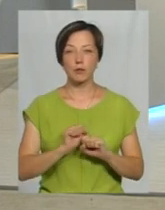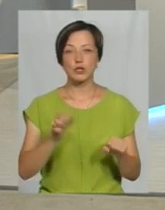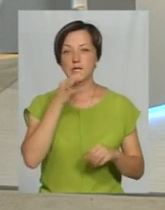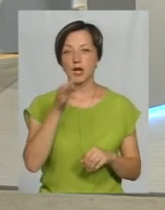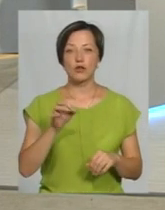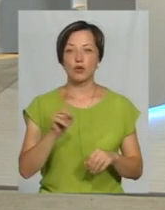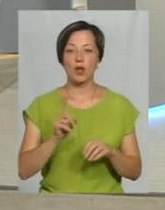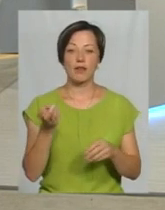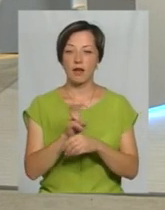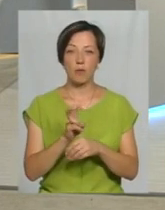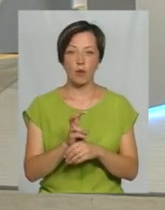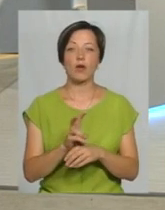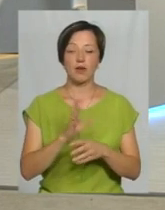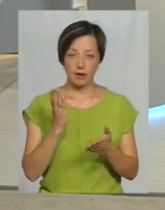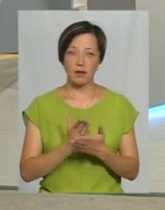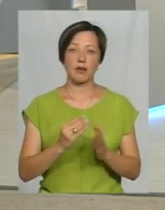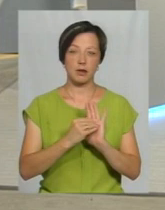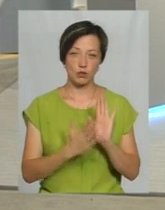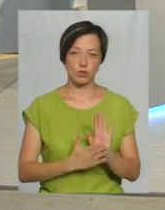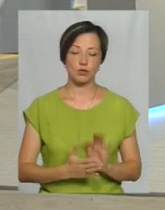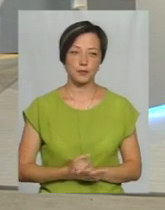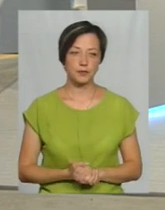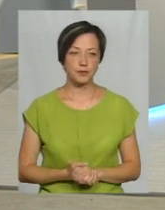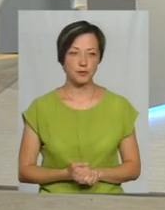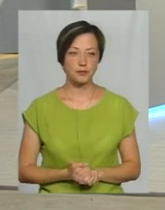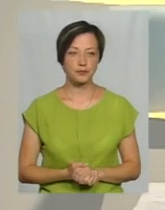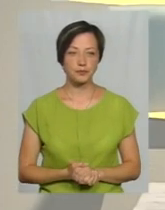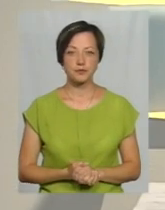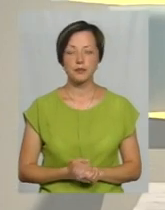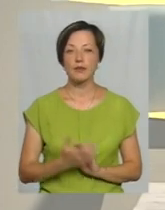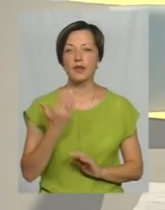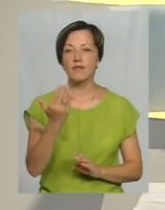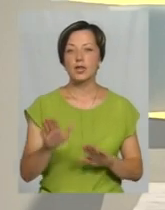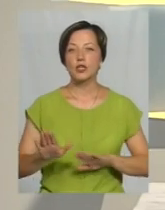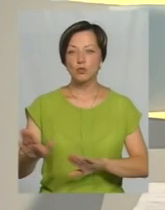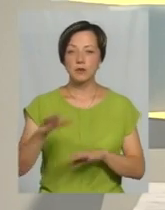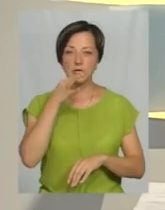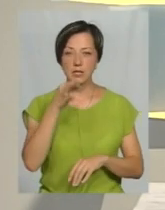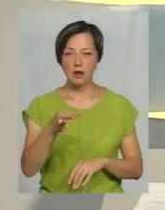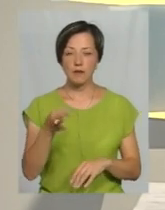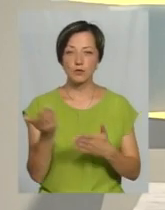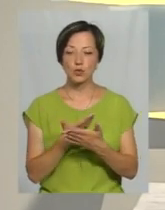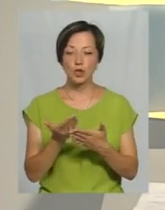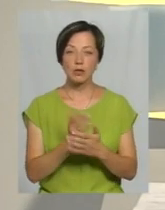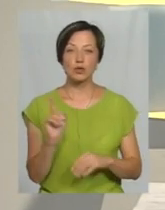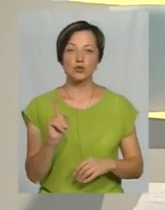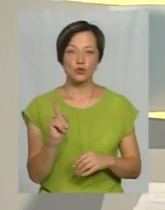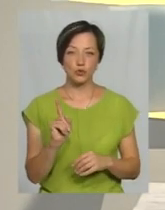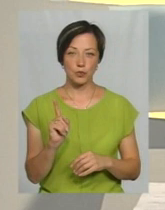що вони не йдуть взагалі, а йдуть люди, реєструються. Процитую вашого заступника Сергія Качана. В сюжеті він сказав, що